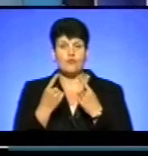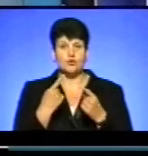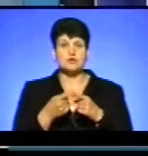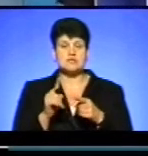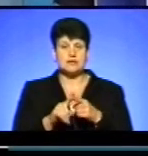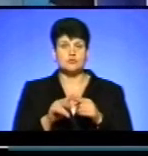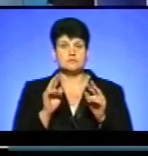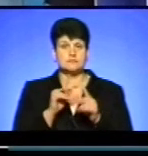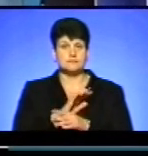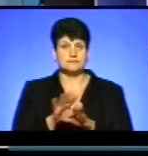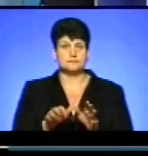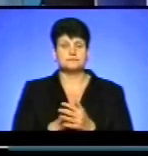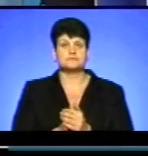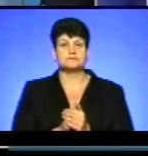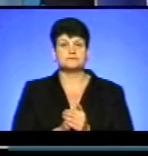це також несправедливо.